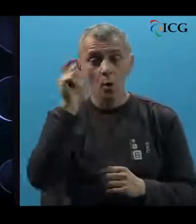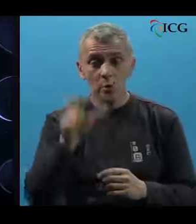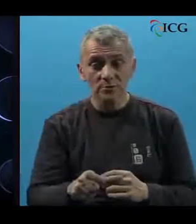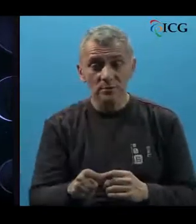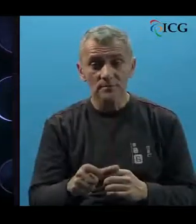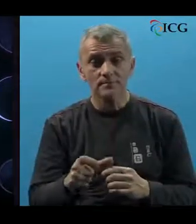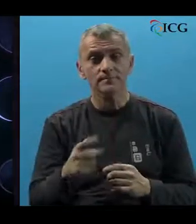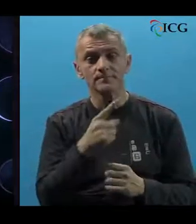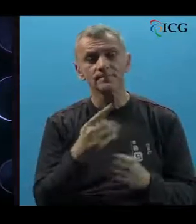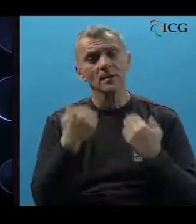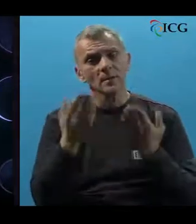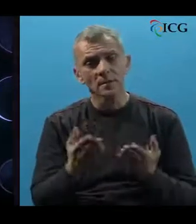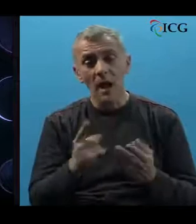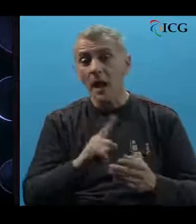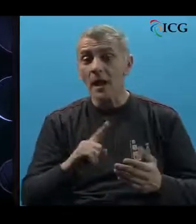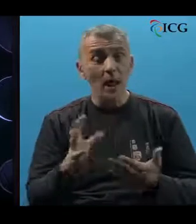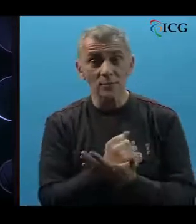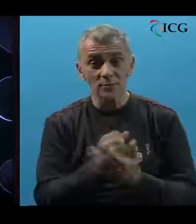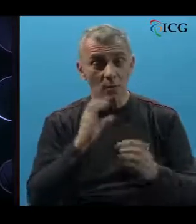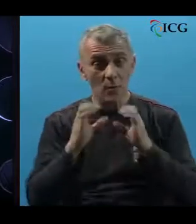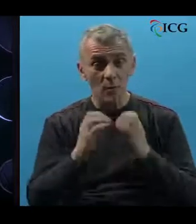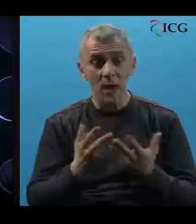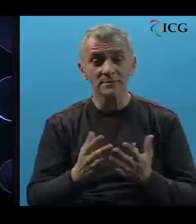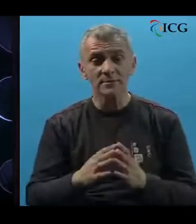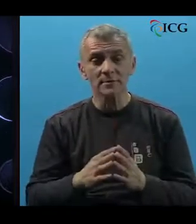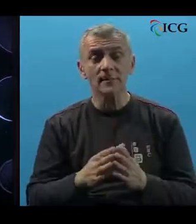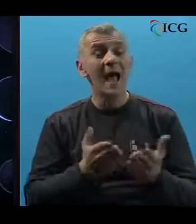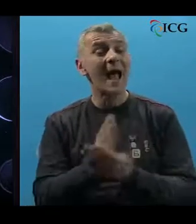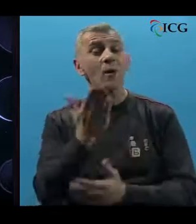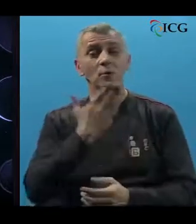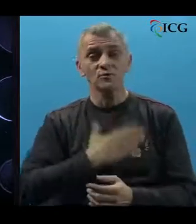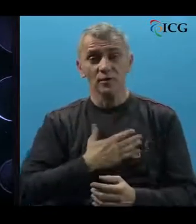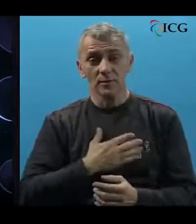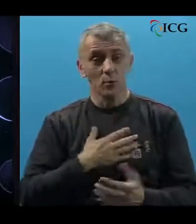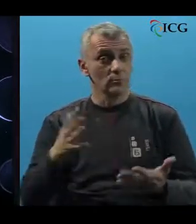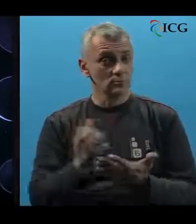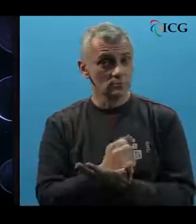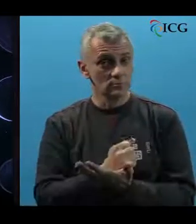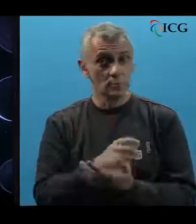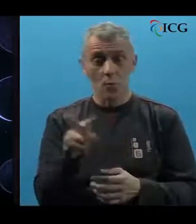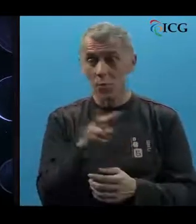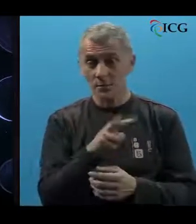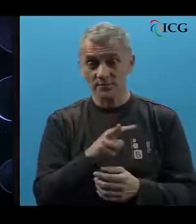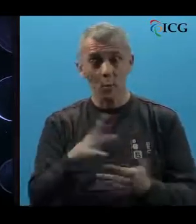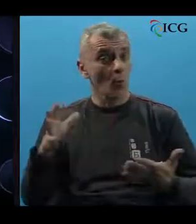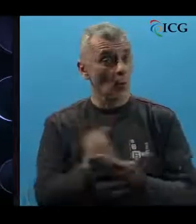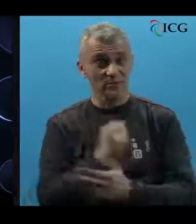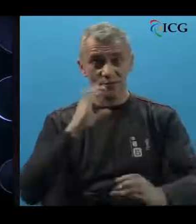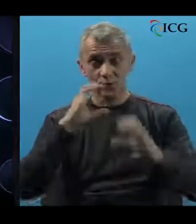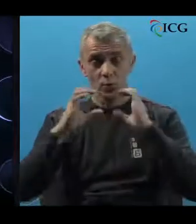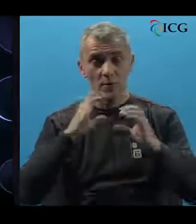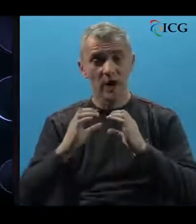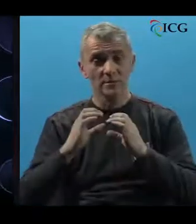prevladava strah od neuspješne komunikacije. Ukoliko želimo ostvariti obostranu, uspješnu